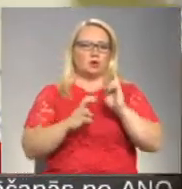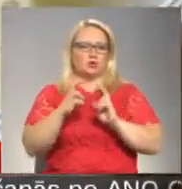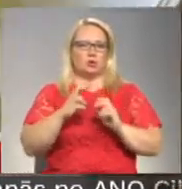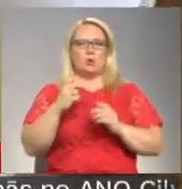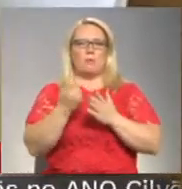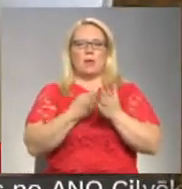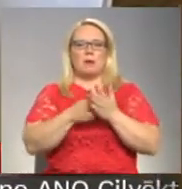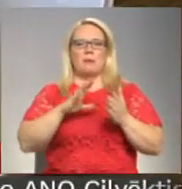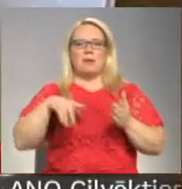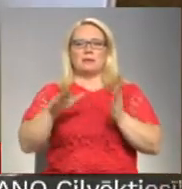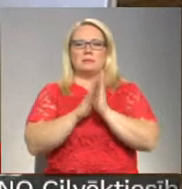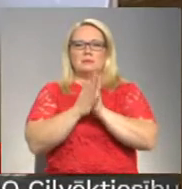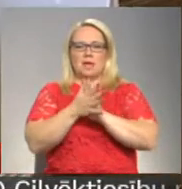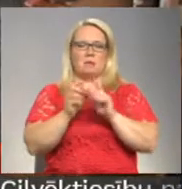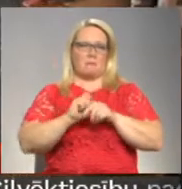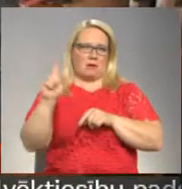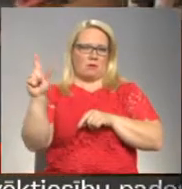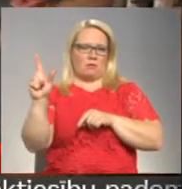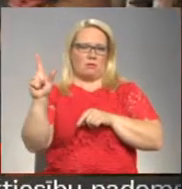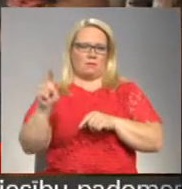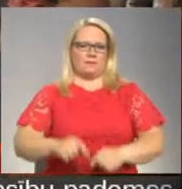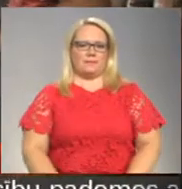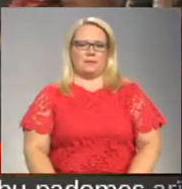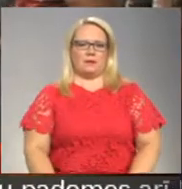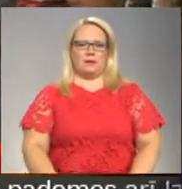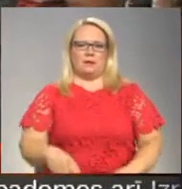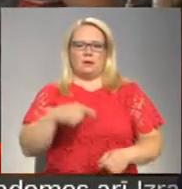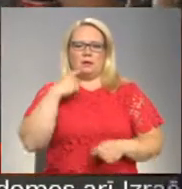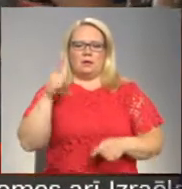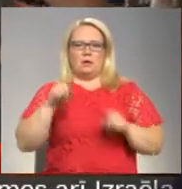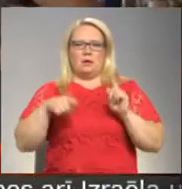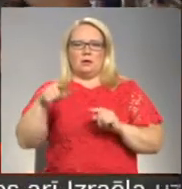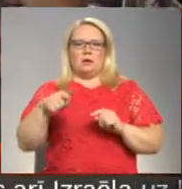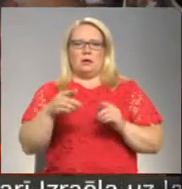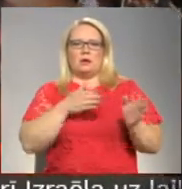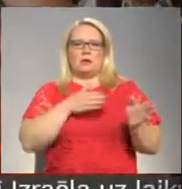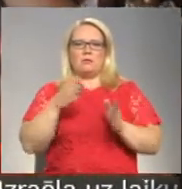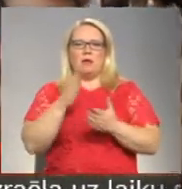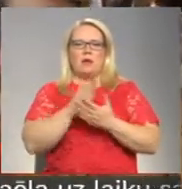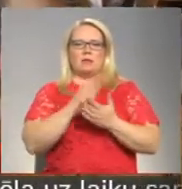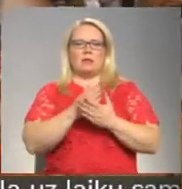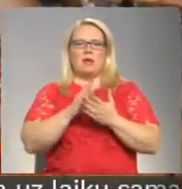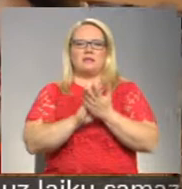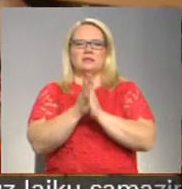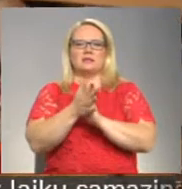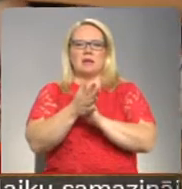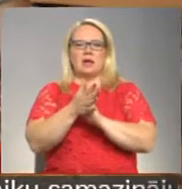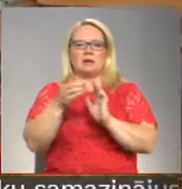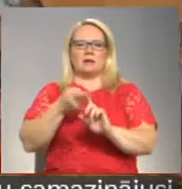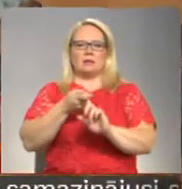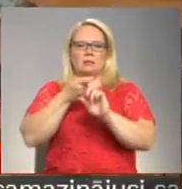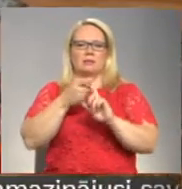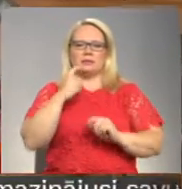pieprasījums pēc tiem augot. Sāpnes varbūt vajag parājās par tiem gatavinātajiem sieriem, ik tīgajiem, kas ir tie